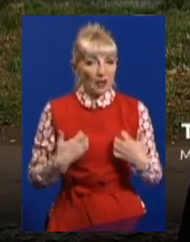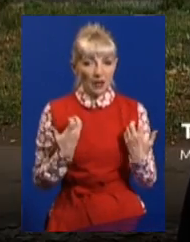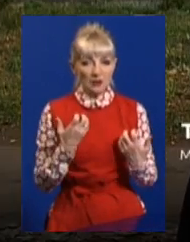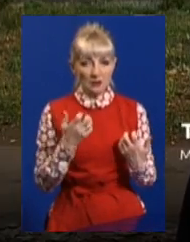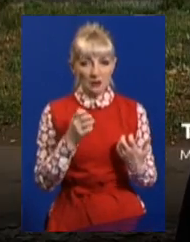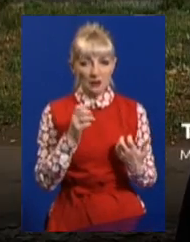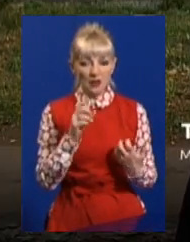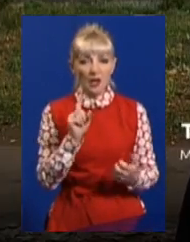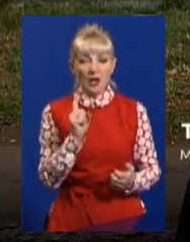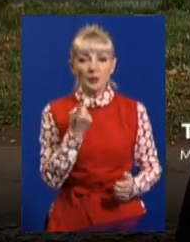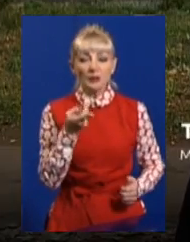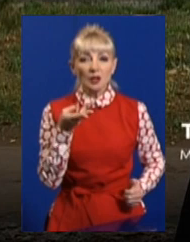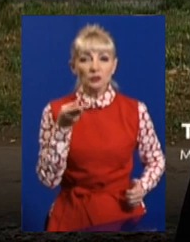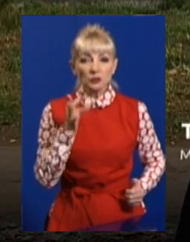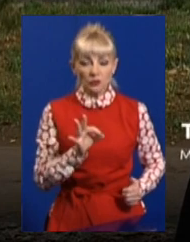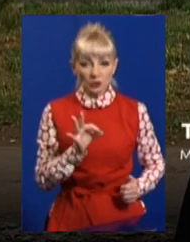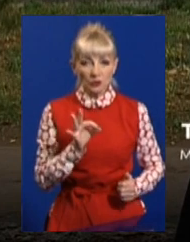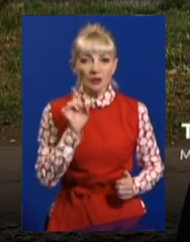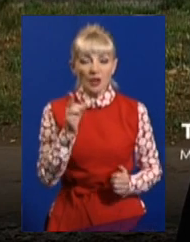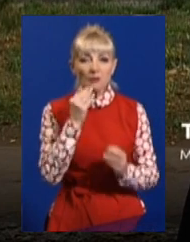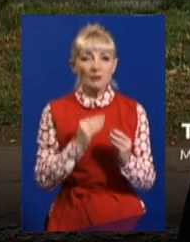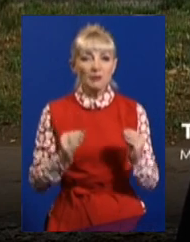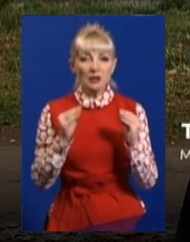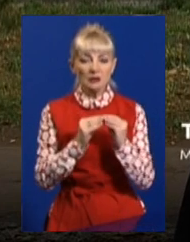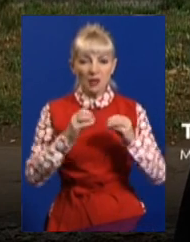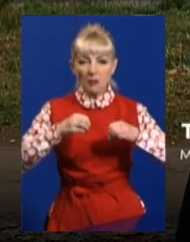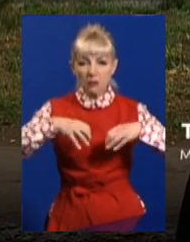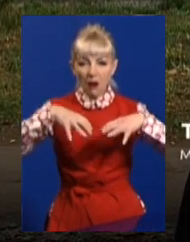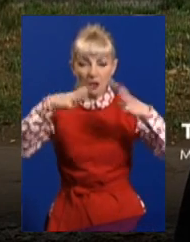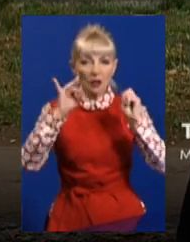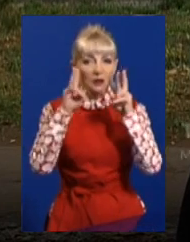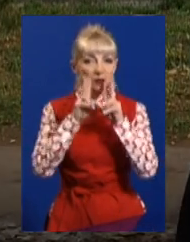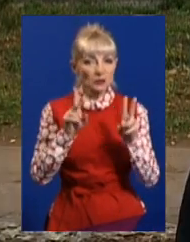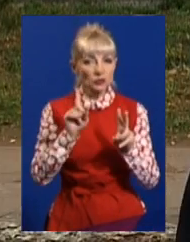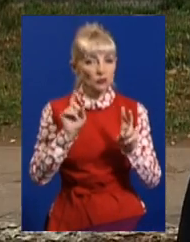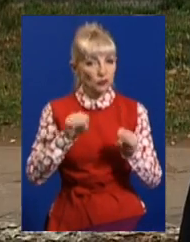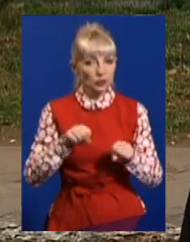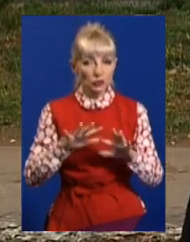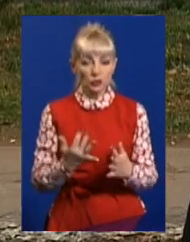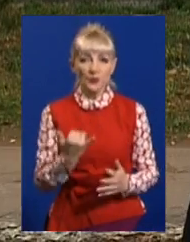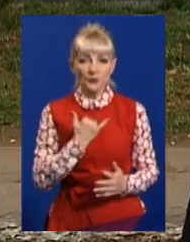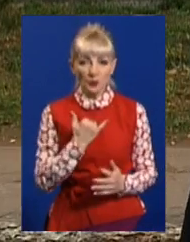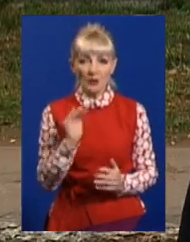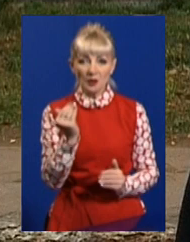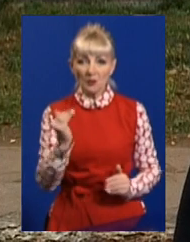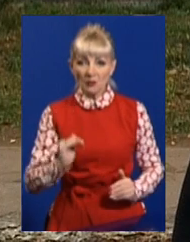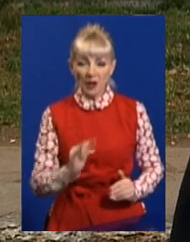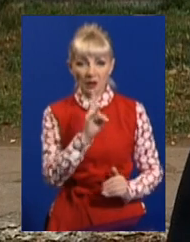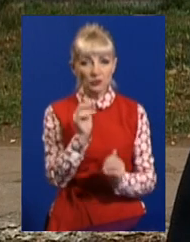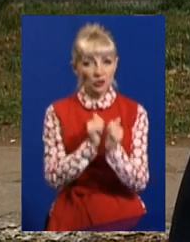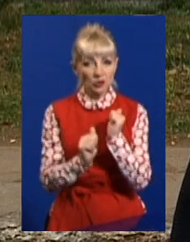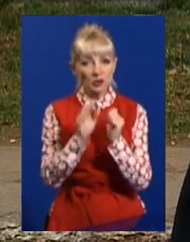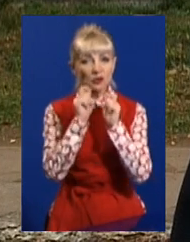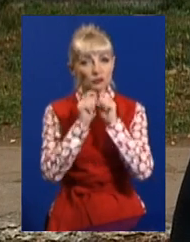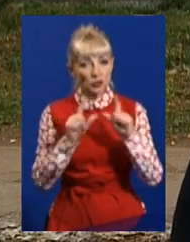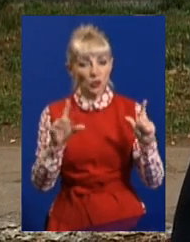У ліфті також їздити страшно, тому що там постійно пара. І невідомо, що там може статись. У мене маленька дитина, яка часто до школи та